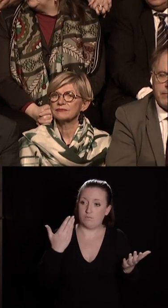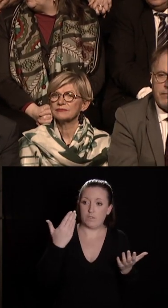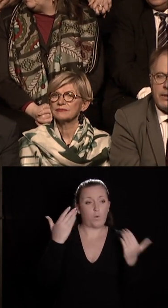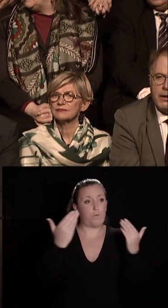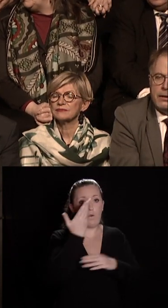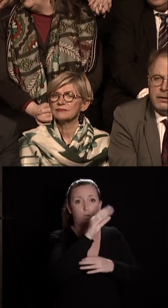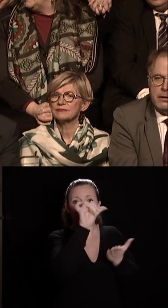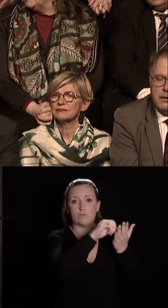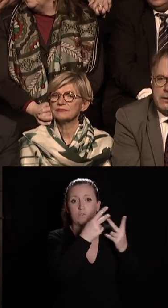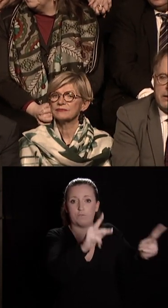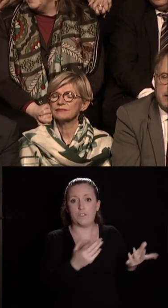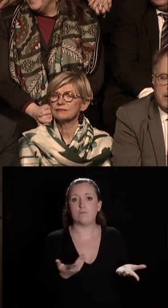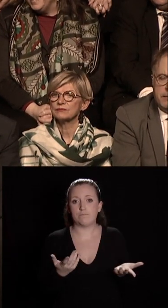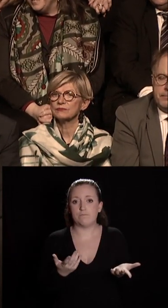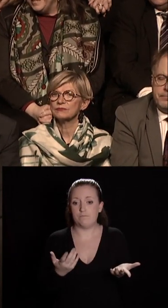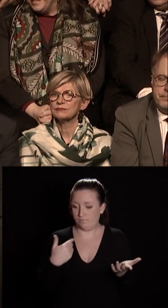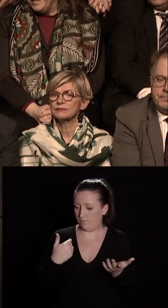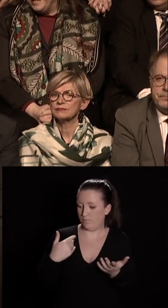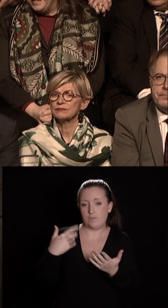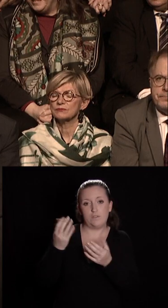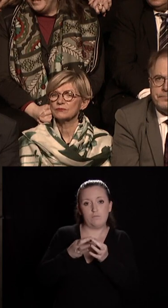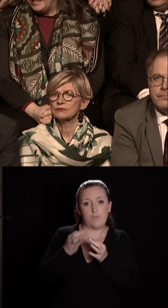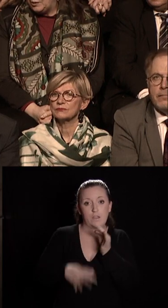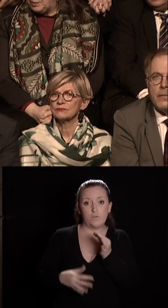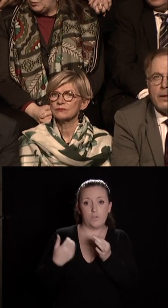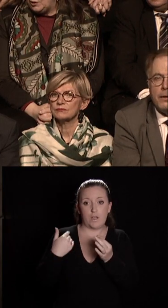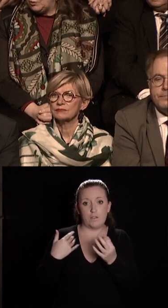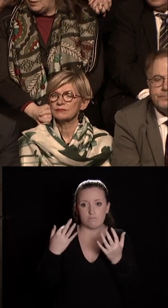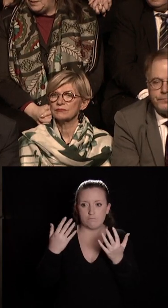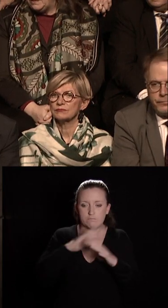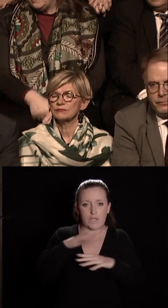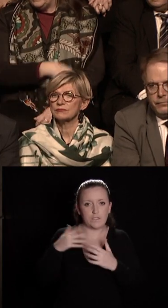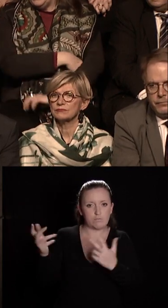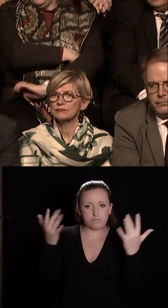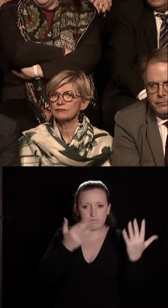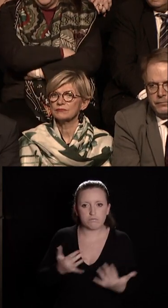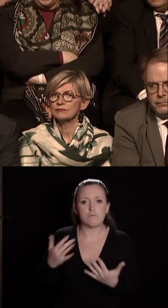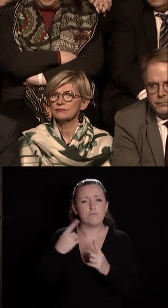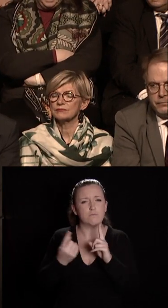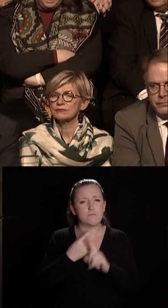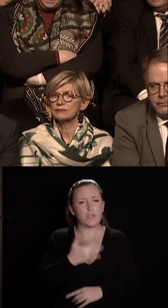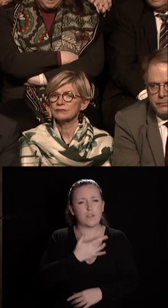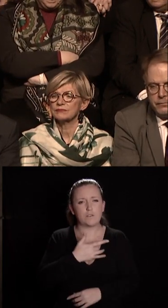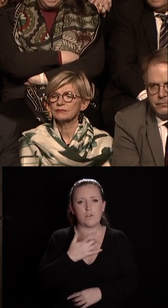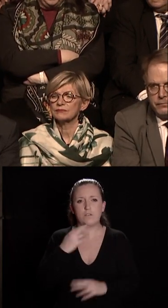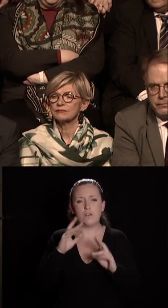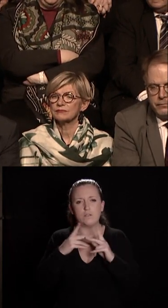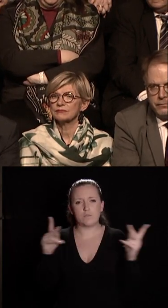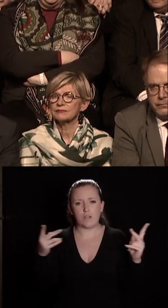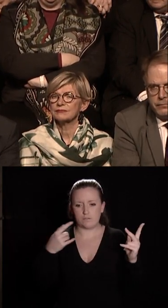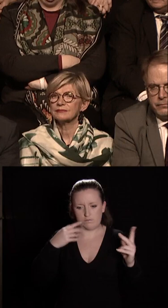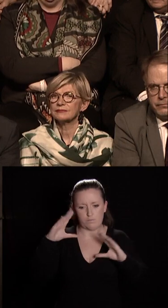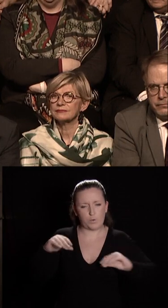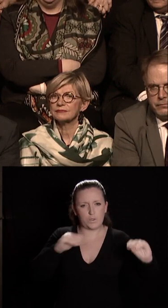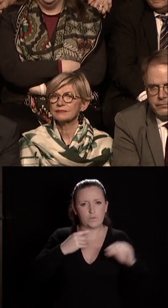villes. On atteste les résultats du dernier sensement qui sont très importants à regarder sur la carte de la population de